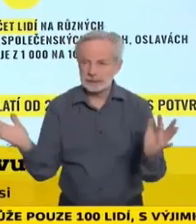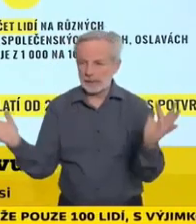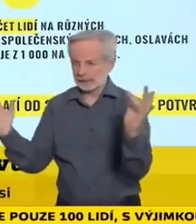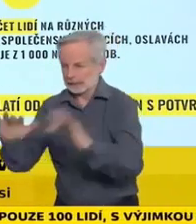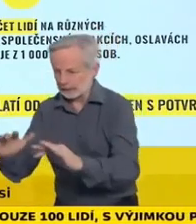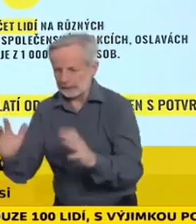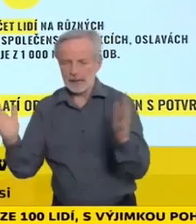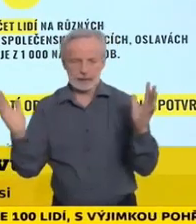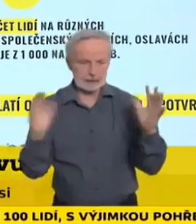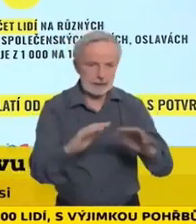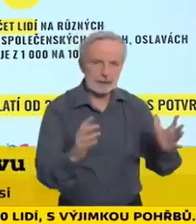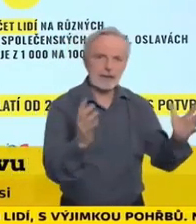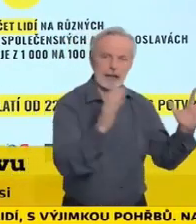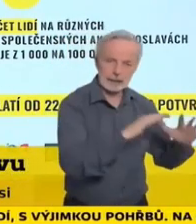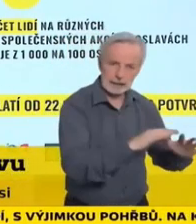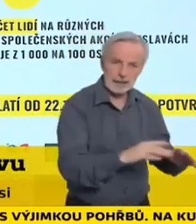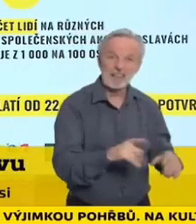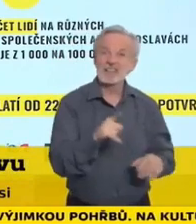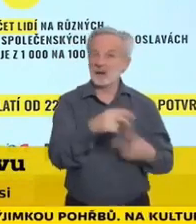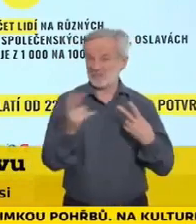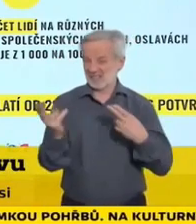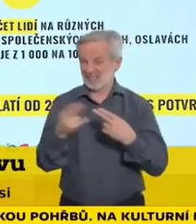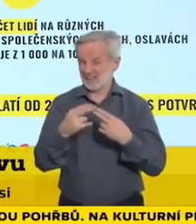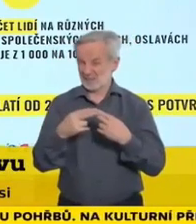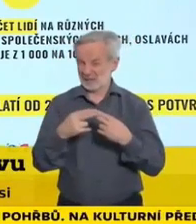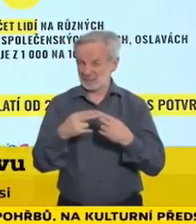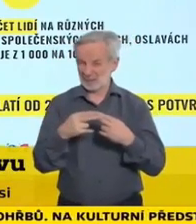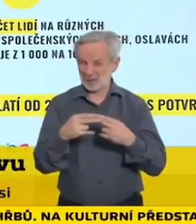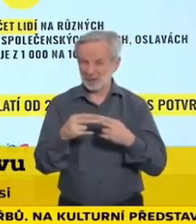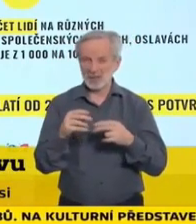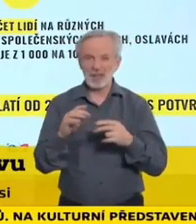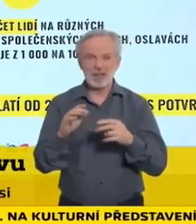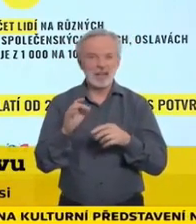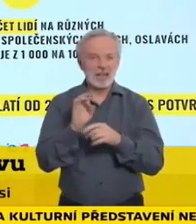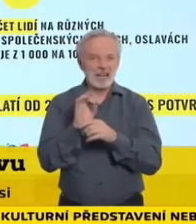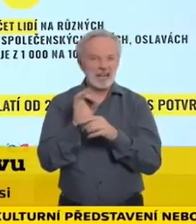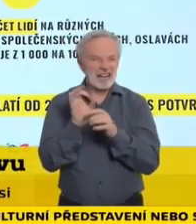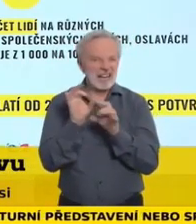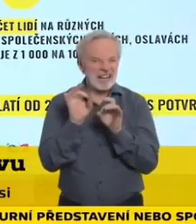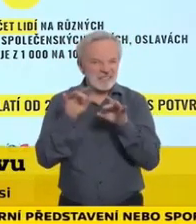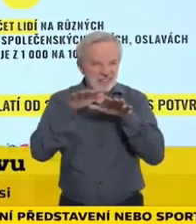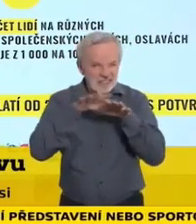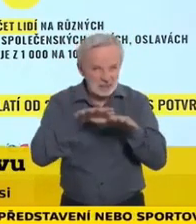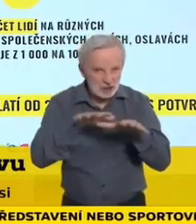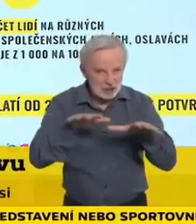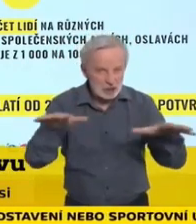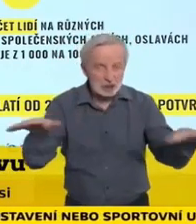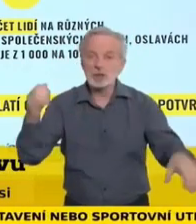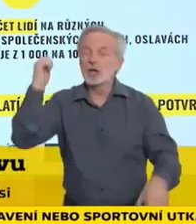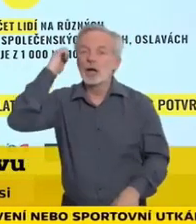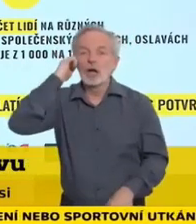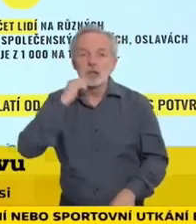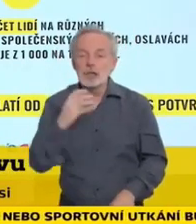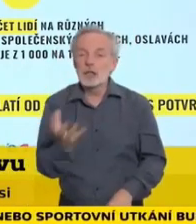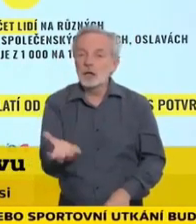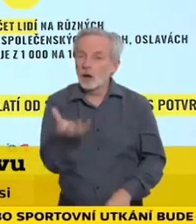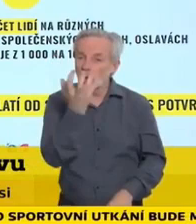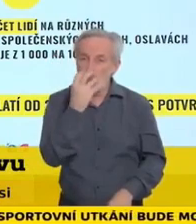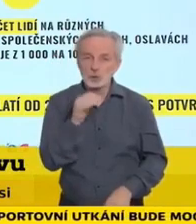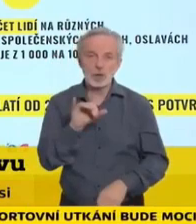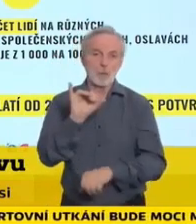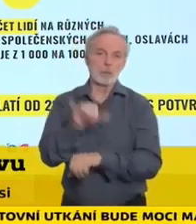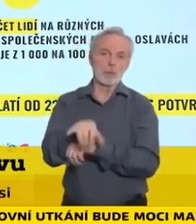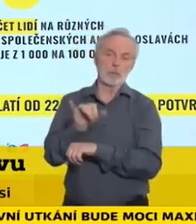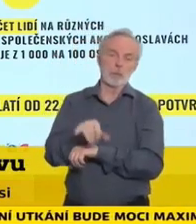obecně příliš opatření nedodržují, nošení roušek, kde se vůbec dá velmi složitě kontrolovat, jestli člověk je